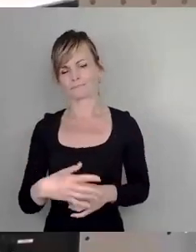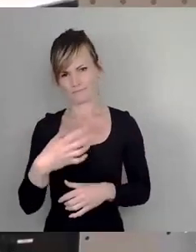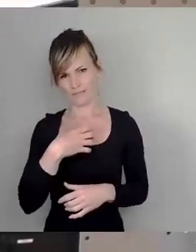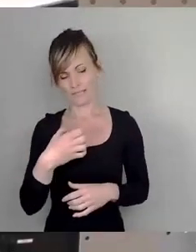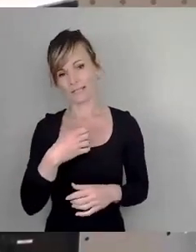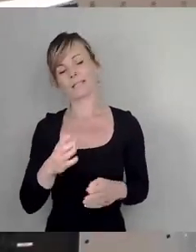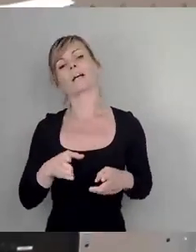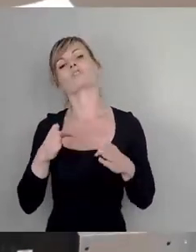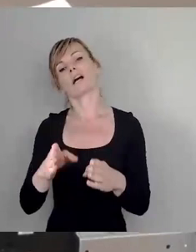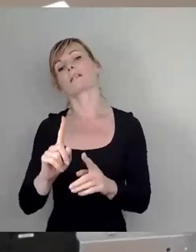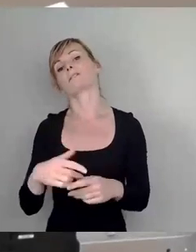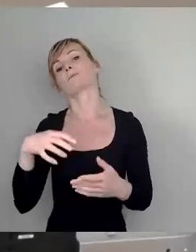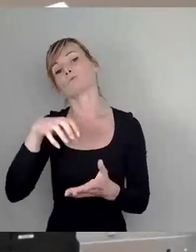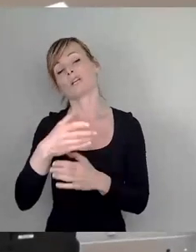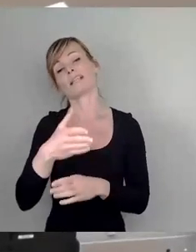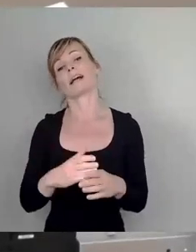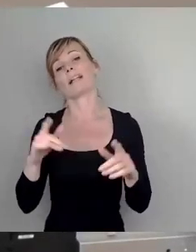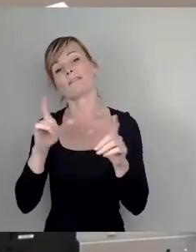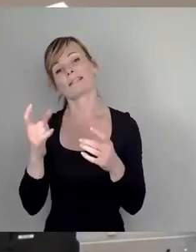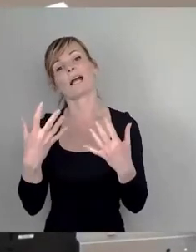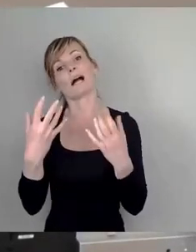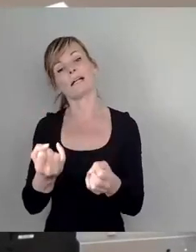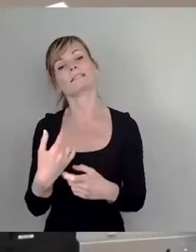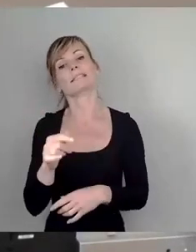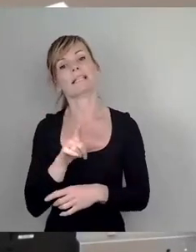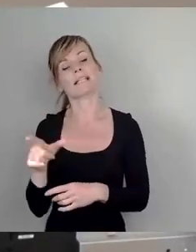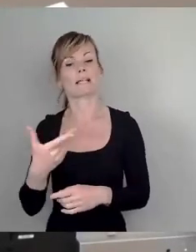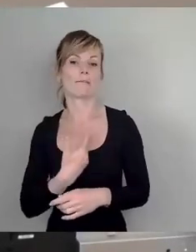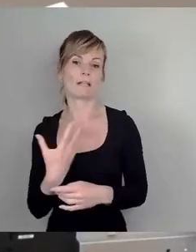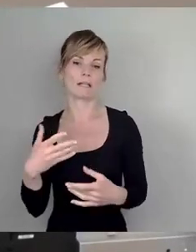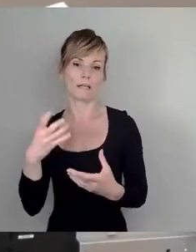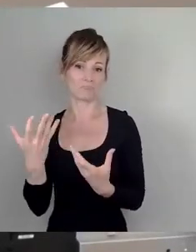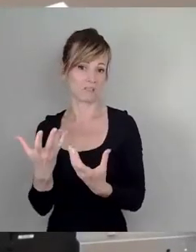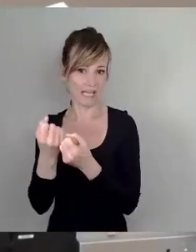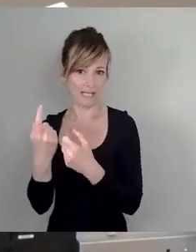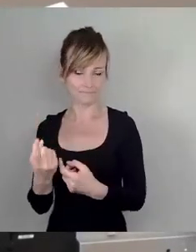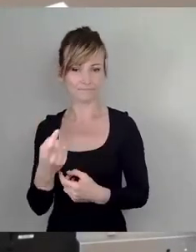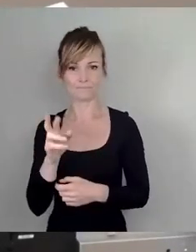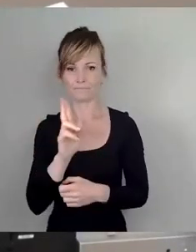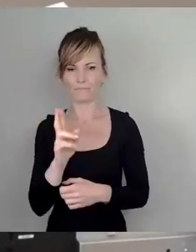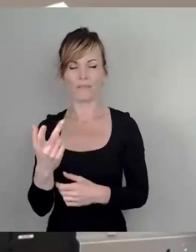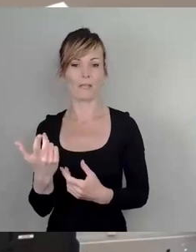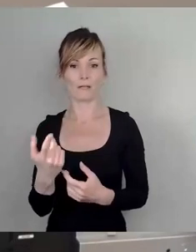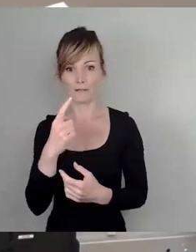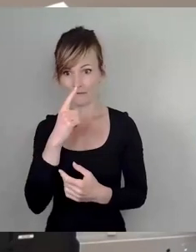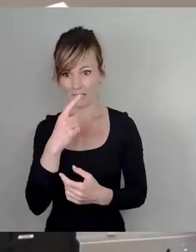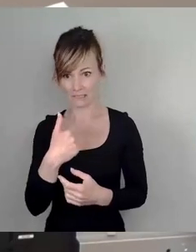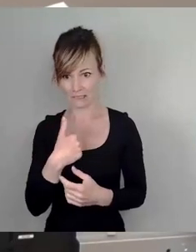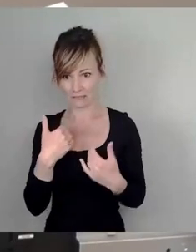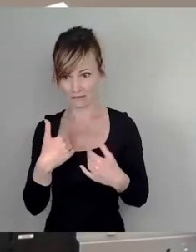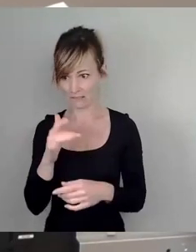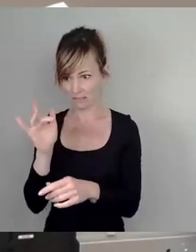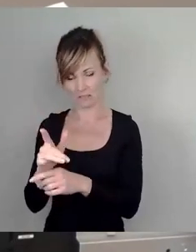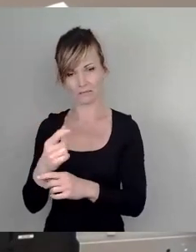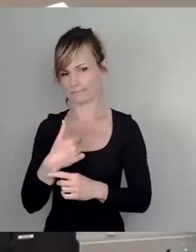erhalten. Die Linke will die Stadtteilfeste retten und wer wäre ich, etwas dagegen zu haben. Als